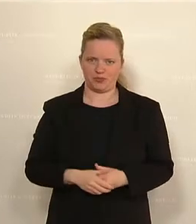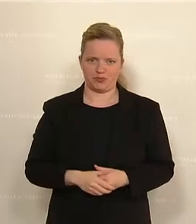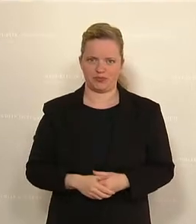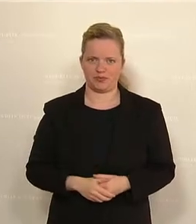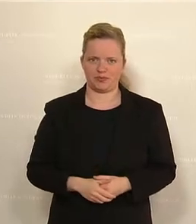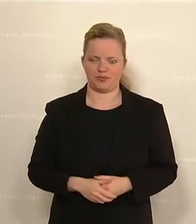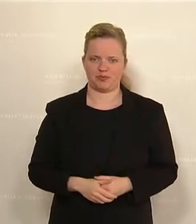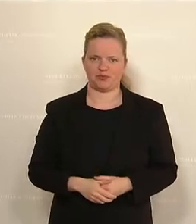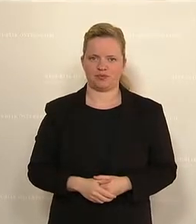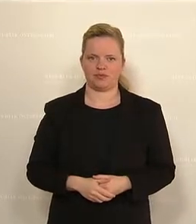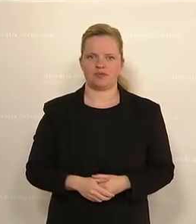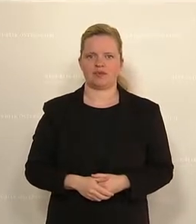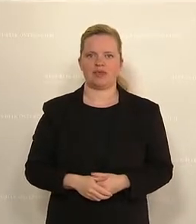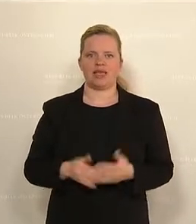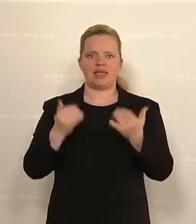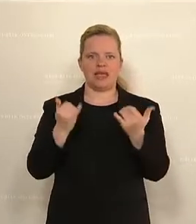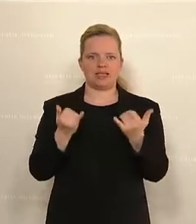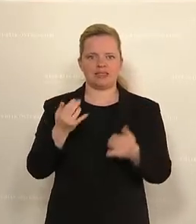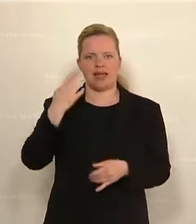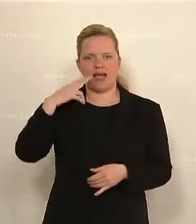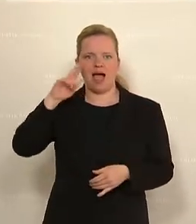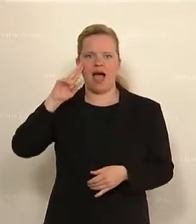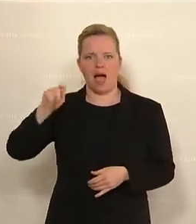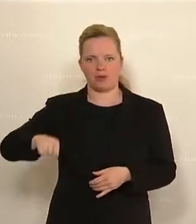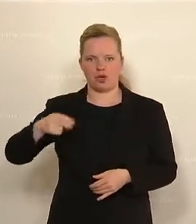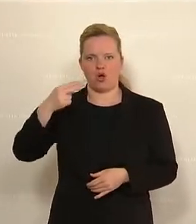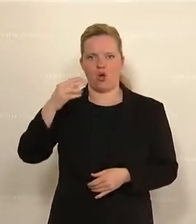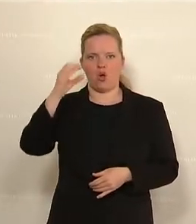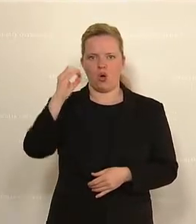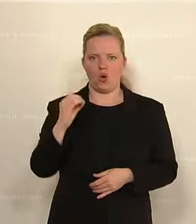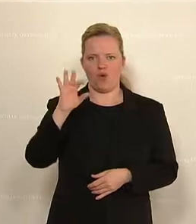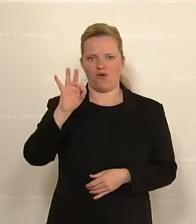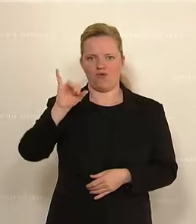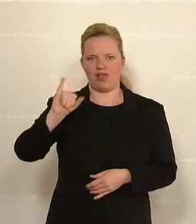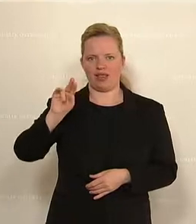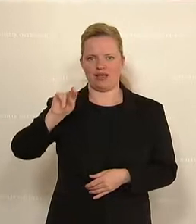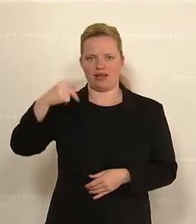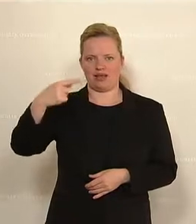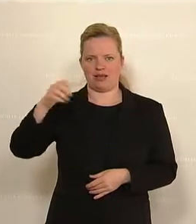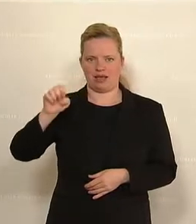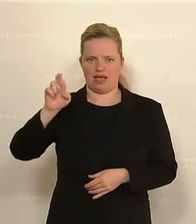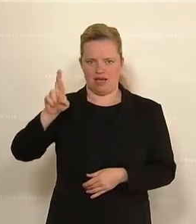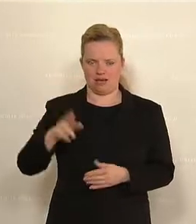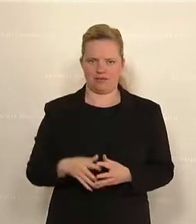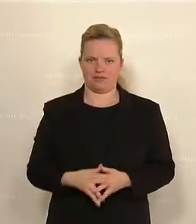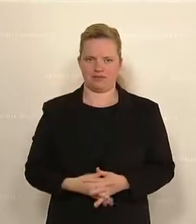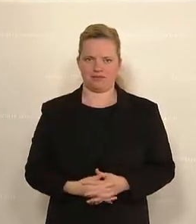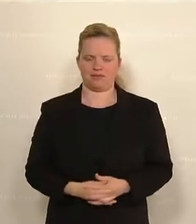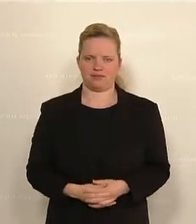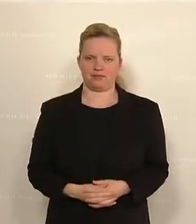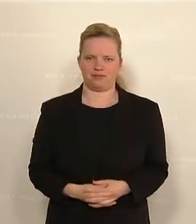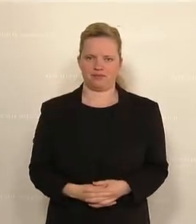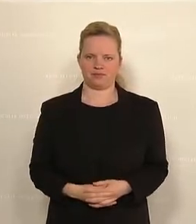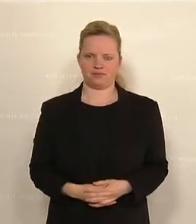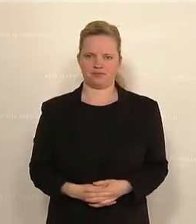Der Markt braucht Regeln, weil er sich eben nicht von alleine regelt. Eine neue Standortpolitik wäre wichtig, so der steirische Abgeordnete